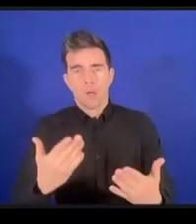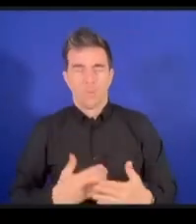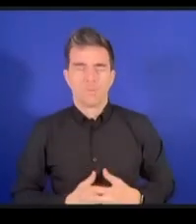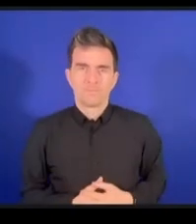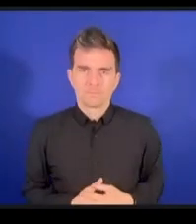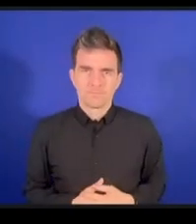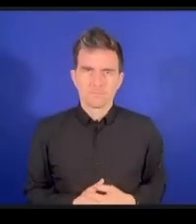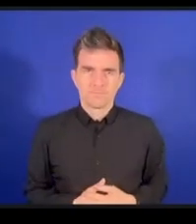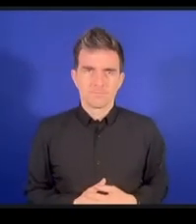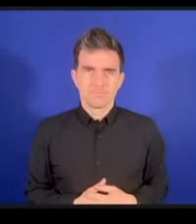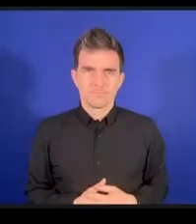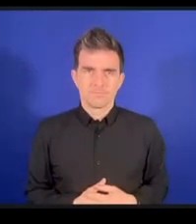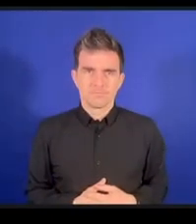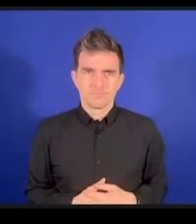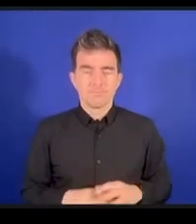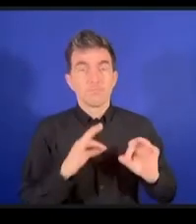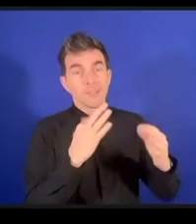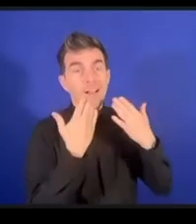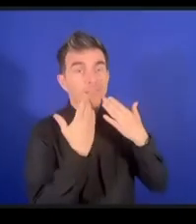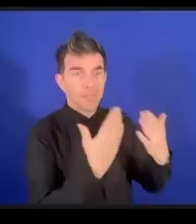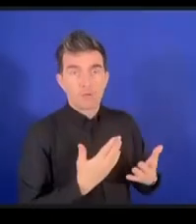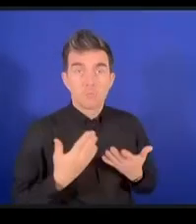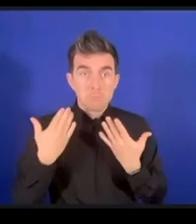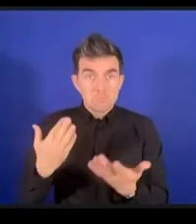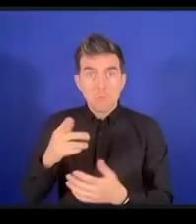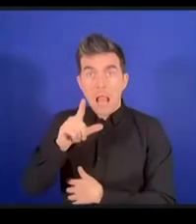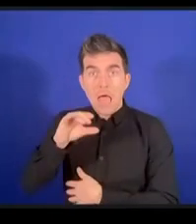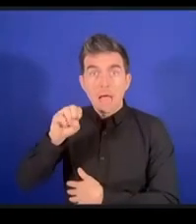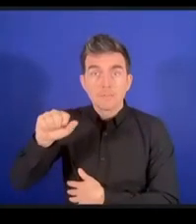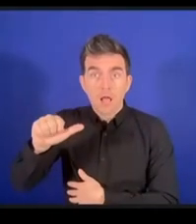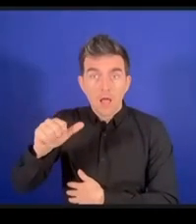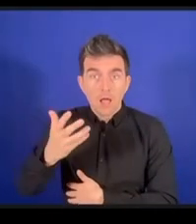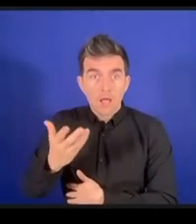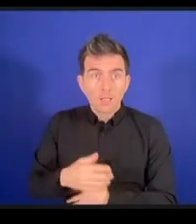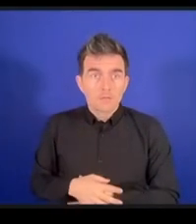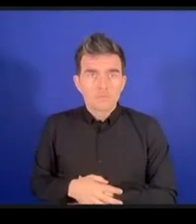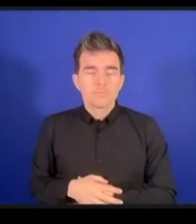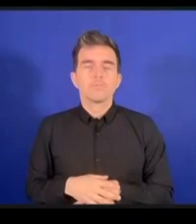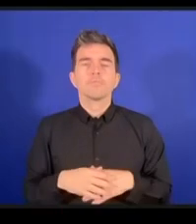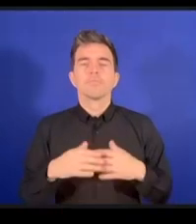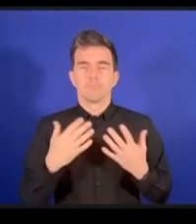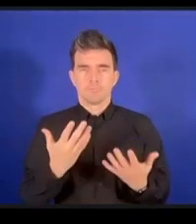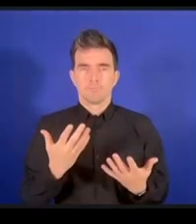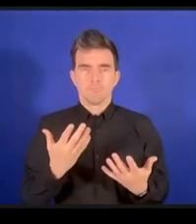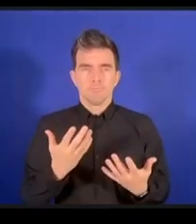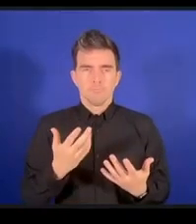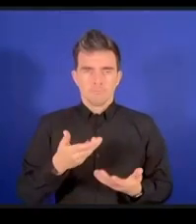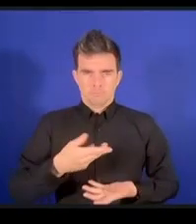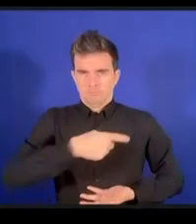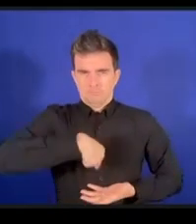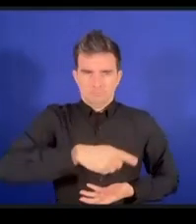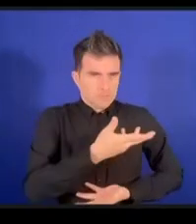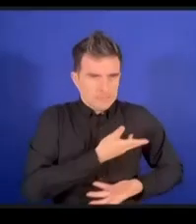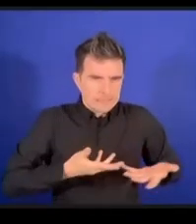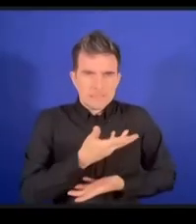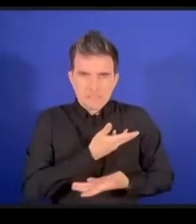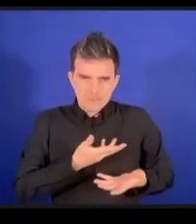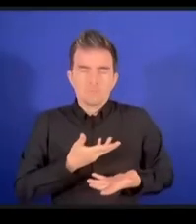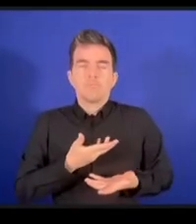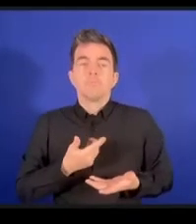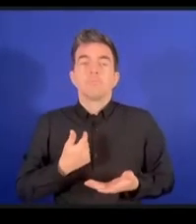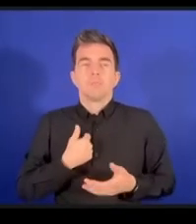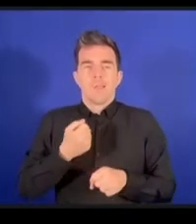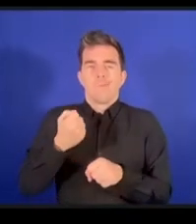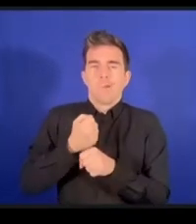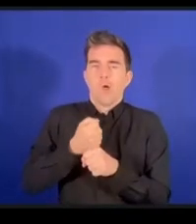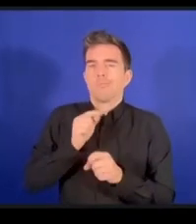私の発言は我々のDCというのは加盟国とか政府と一緒になってこういったポリシー教育に関する